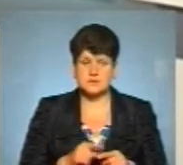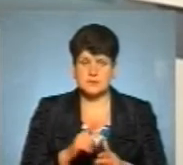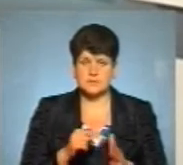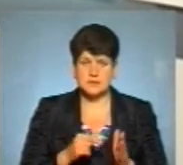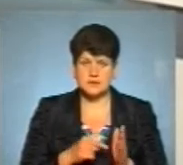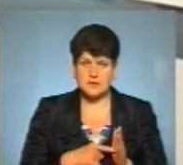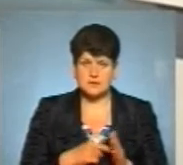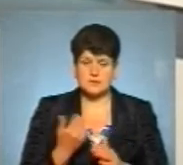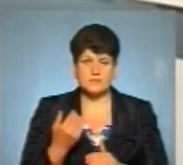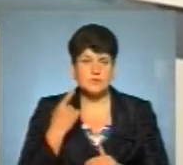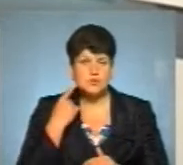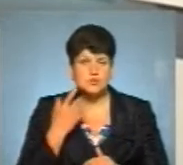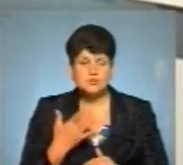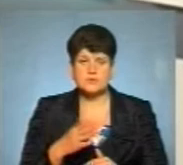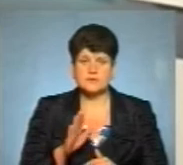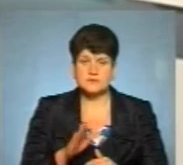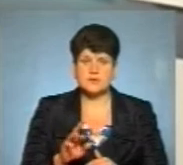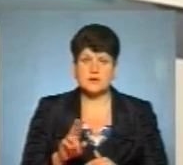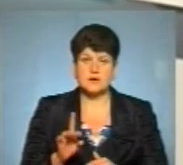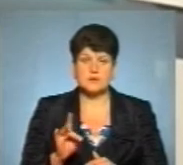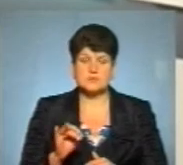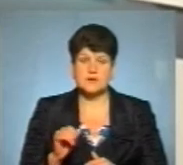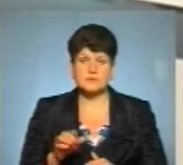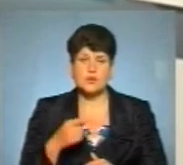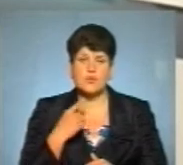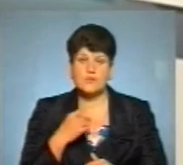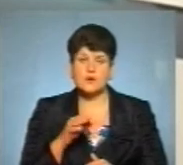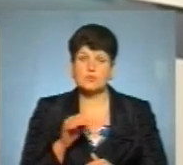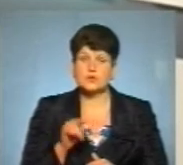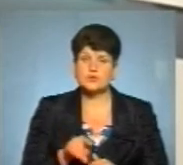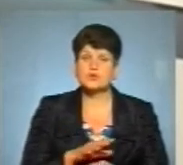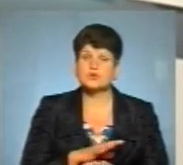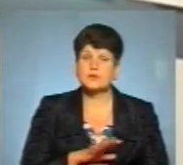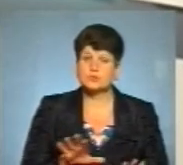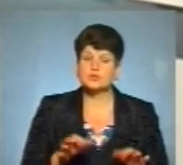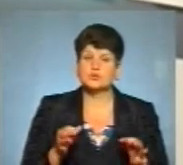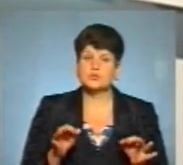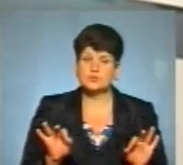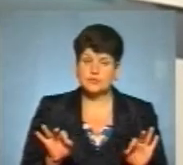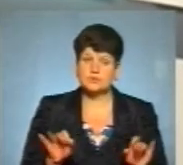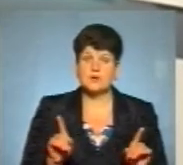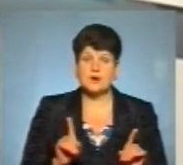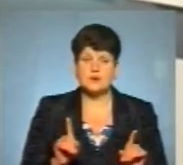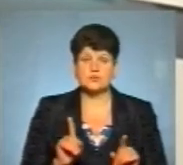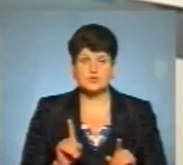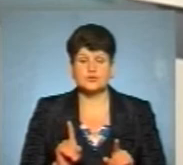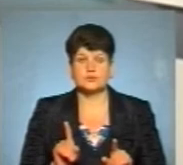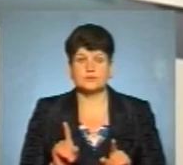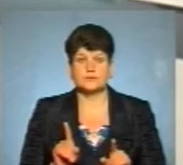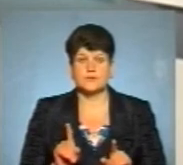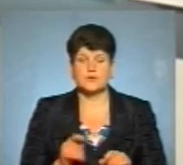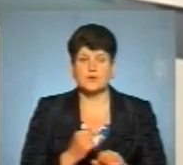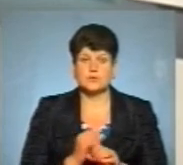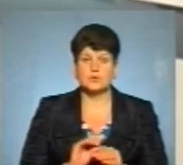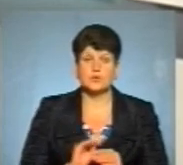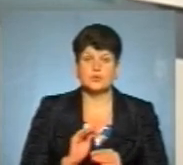І ви чули Василя Ярославовича, який говорив про те, що не буде дозволено, а стосовно чого вводяться